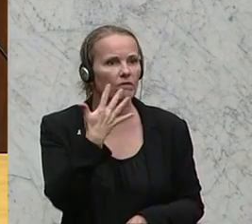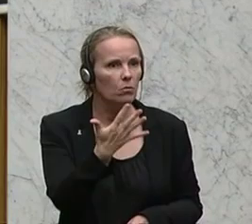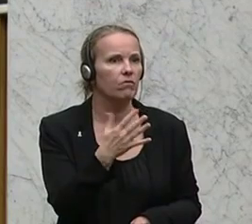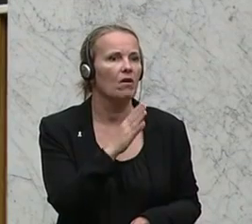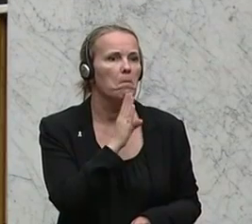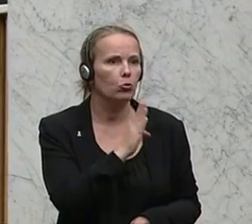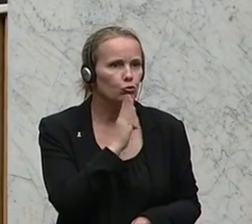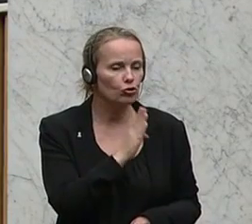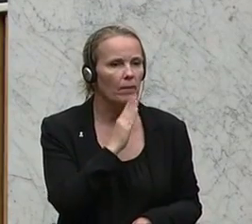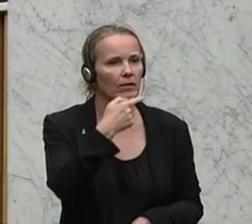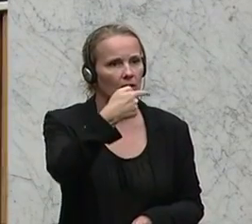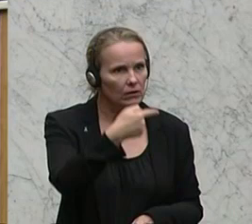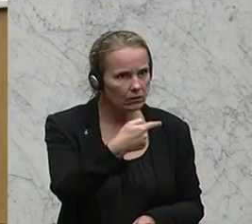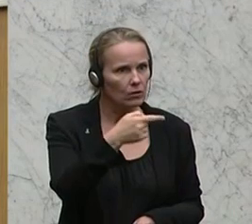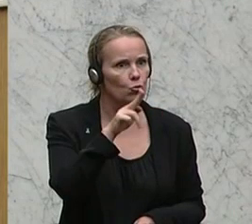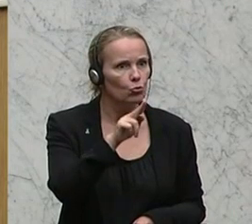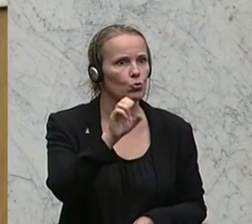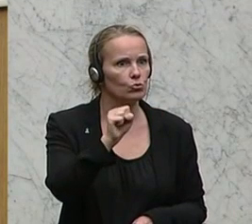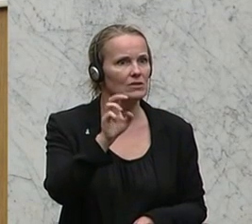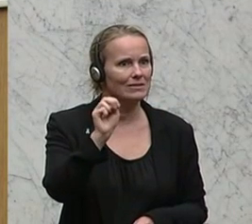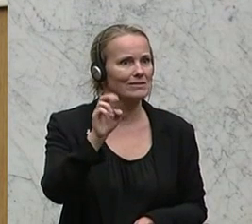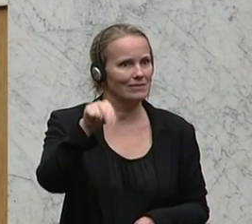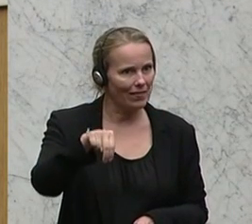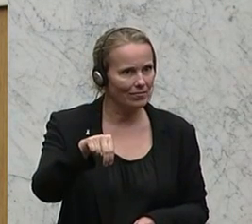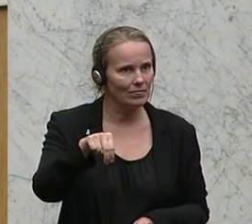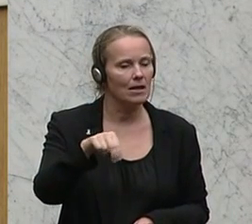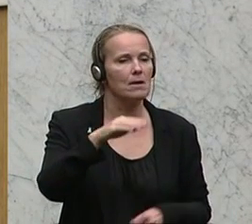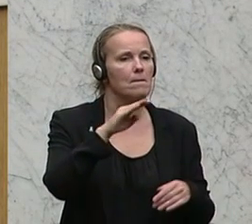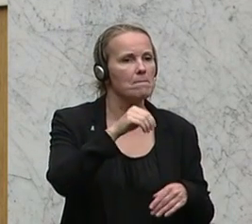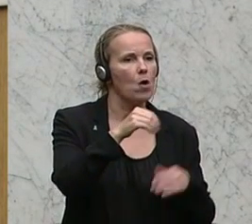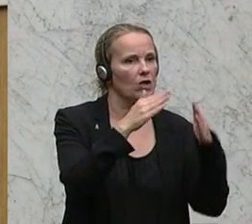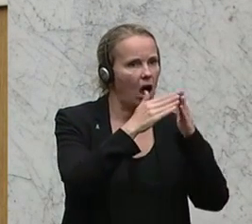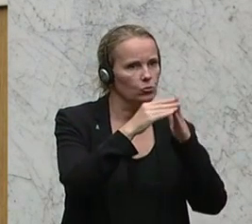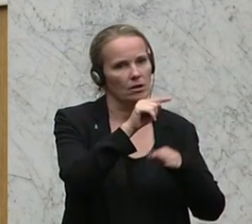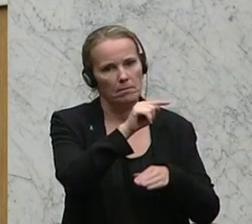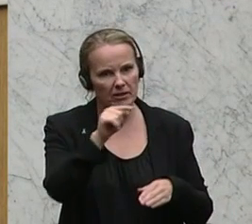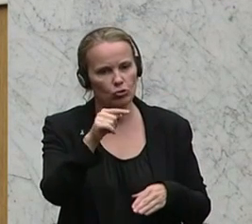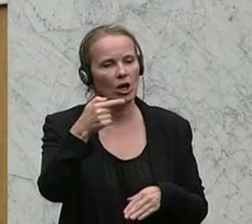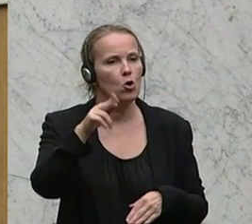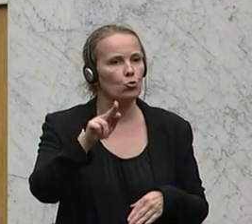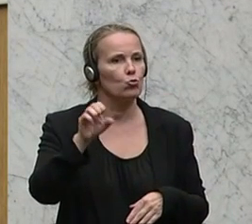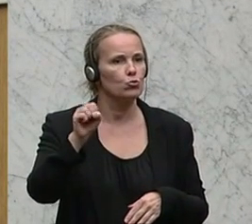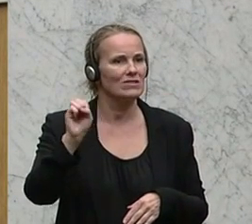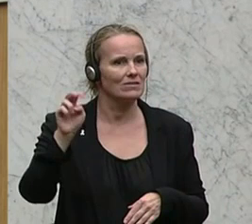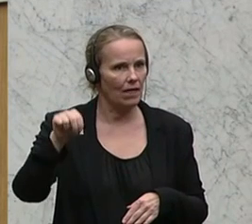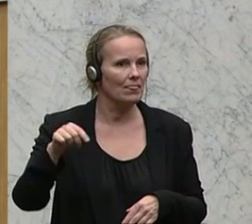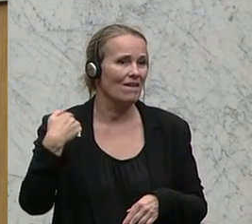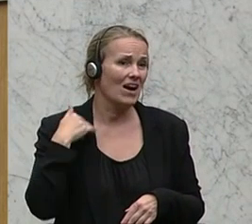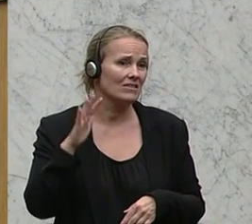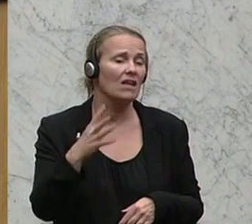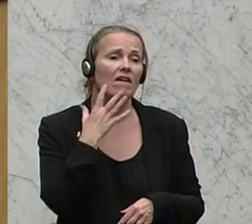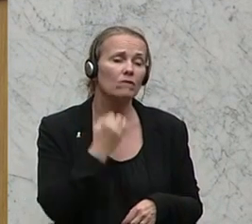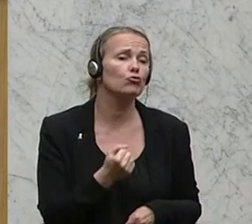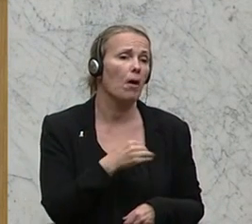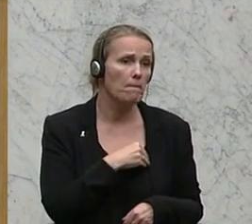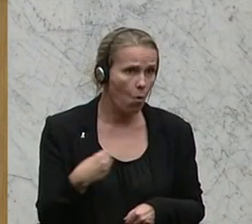Buchstaben, nämlich Gusen und einen Bindestrich zwischen Mauthausen und Gusen, drinnen gehabt. Das wäre der Wunsch Polens